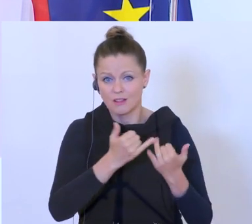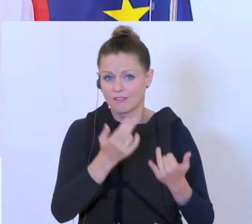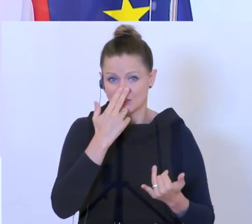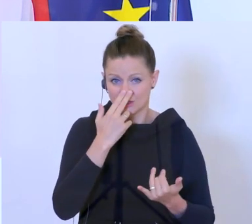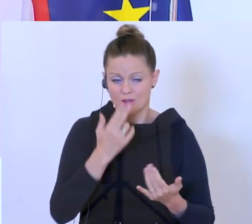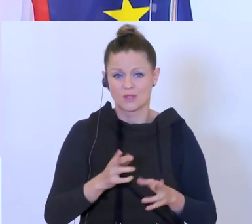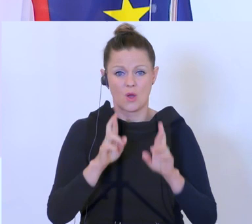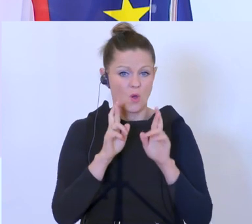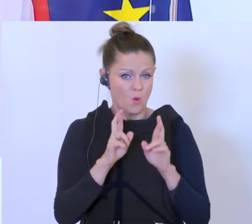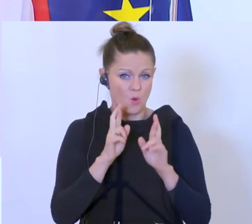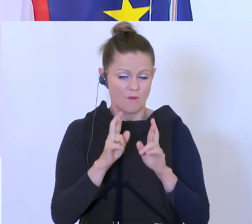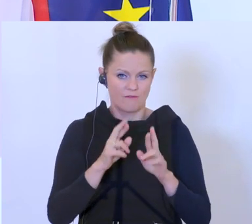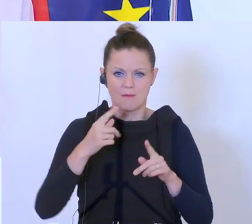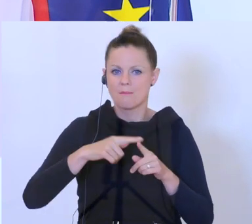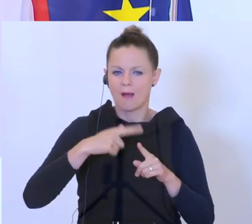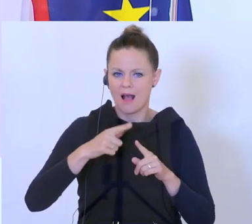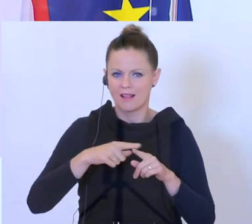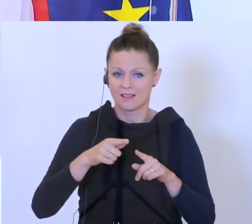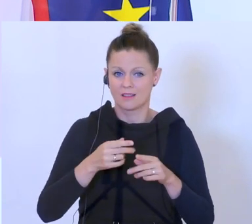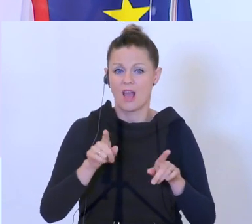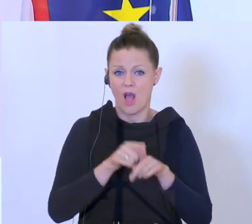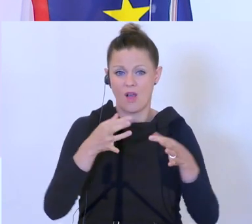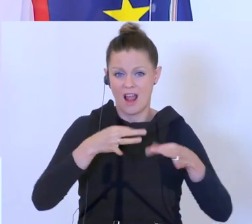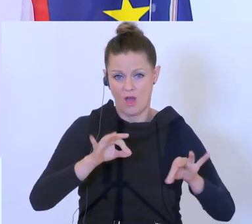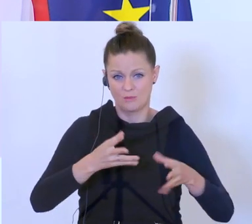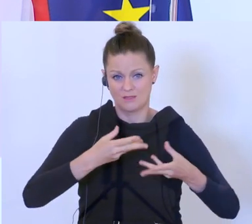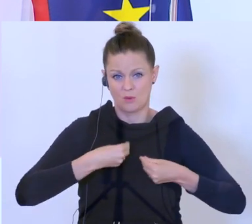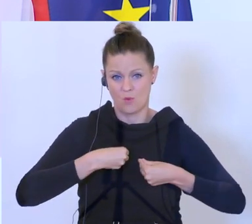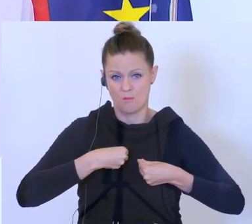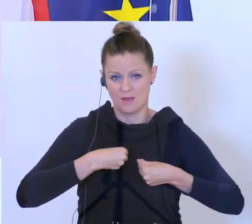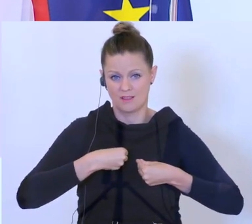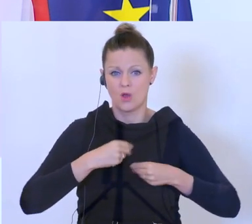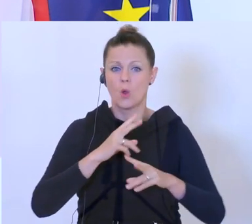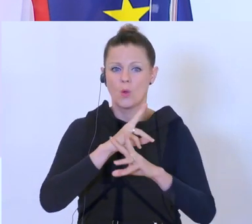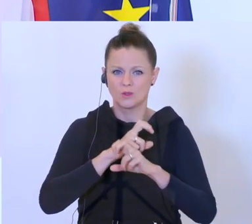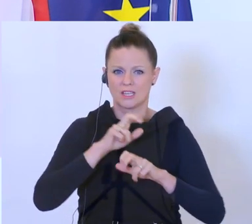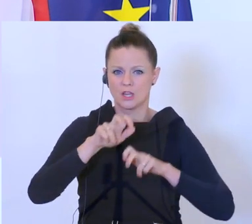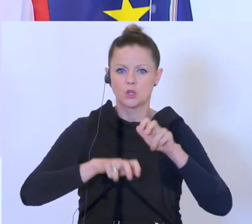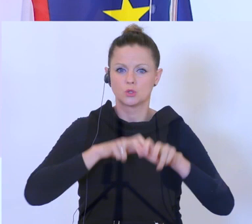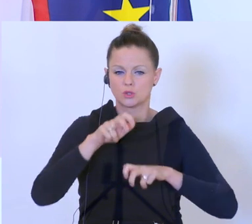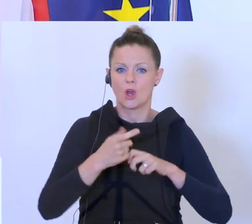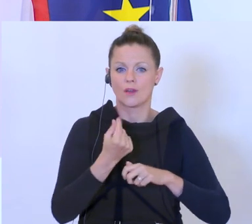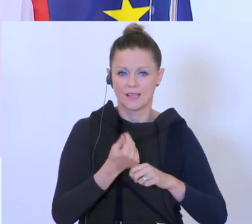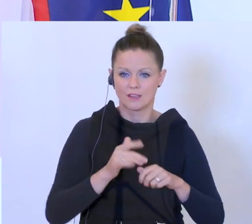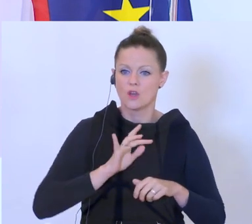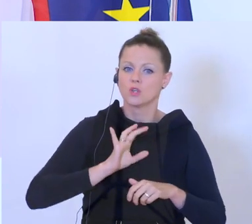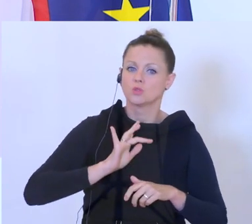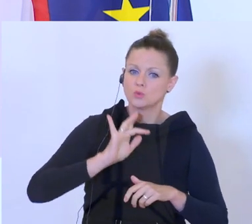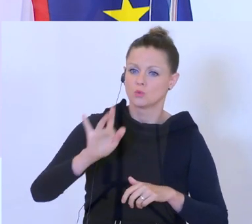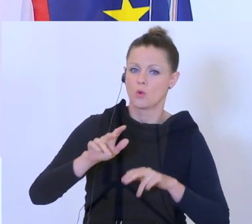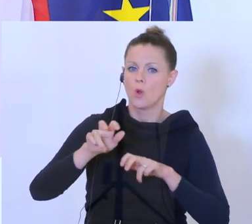ich hoffe, dass wir möglichst bald ja auch die Erlaubnis bekommen, mit österreichischem Steuergeld österreichischen Unternehmen zu helfen.